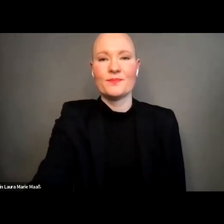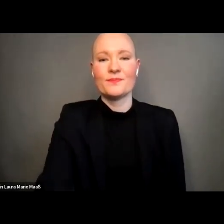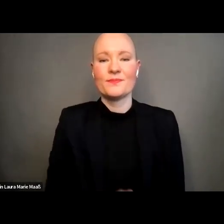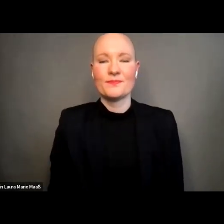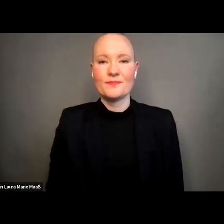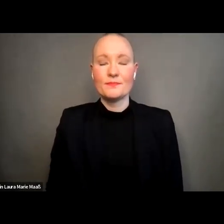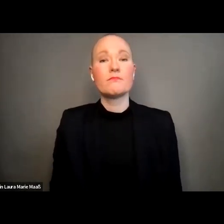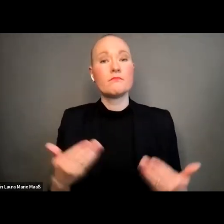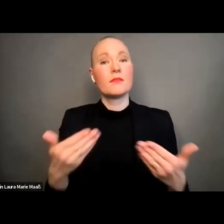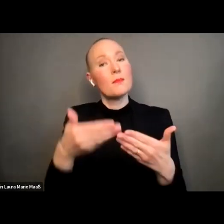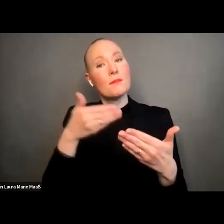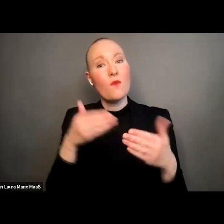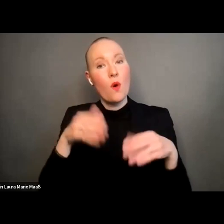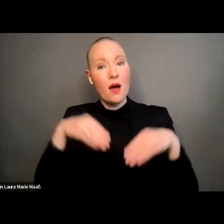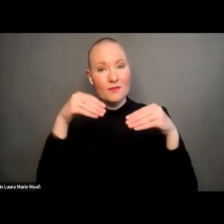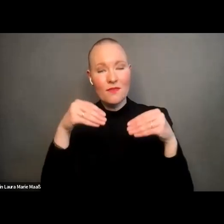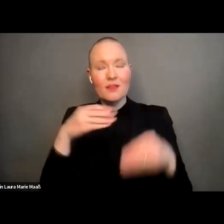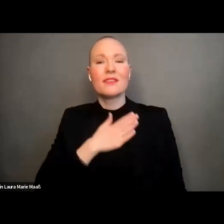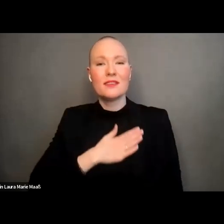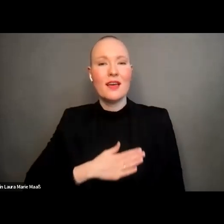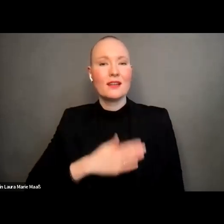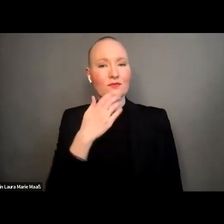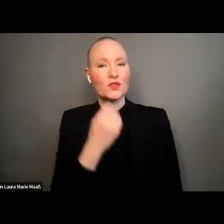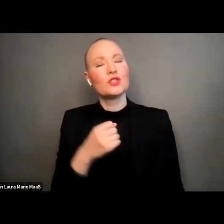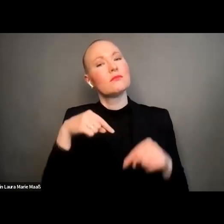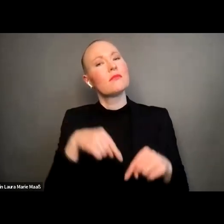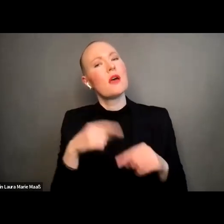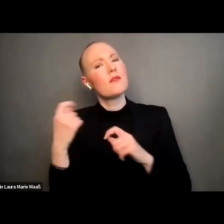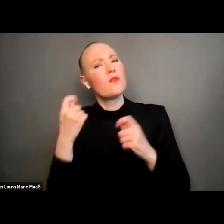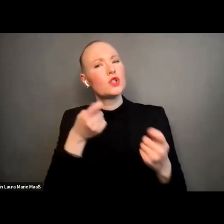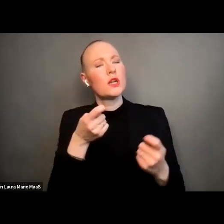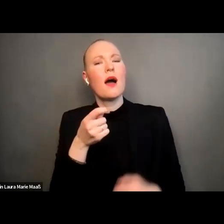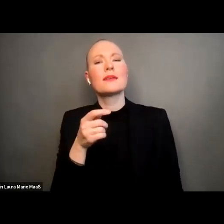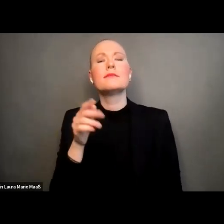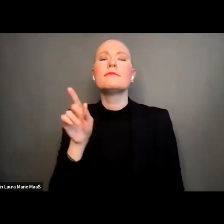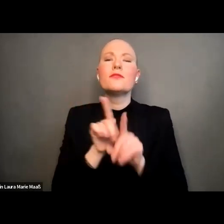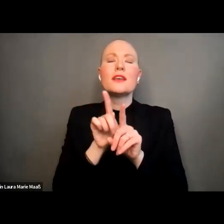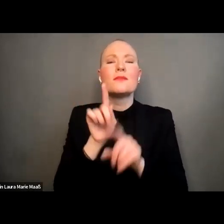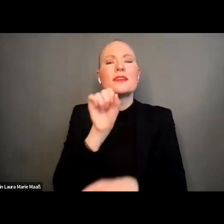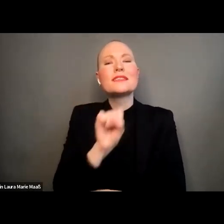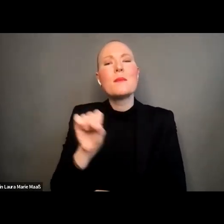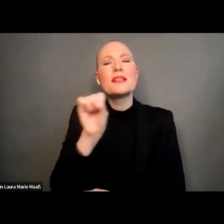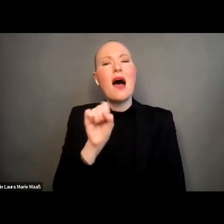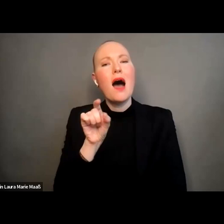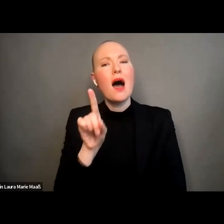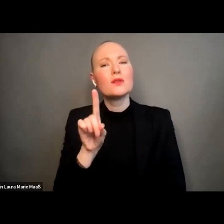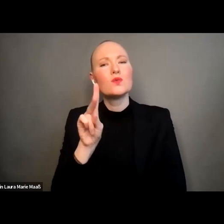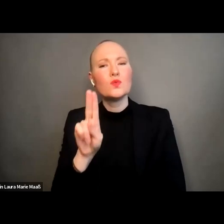bevor ich vielleicht anfangen würde ich das seminar du vorschlagen ich hoffe das ist okay für euch alle